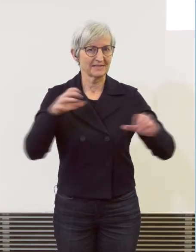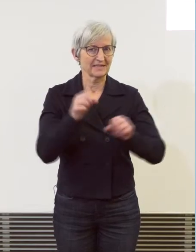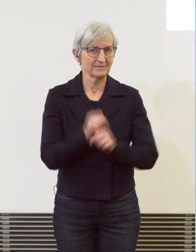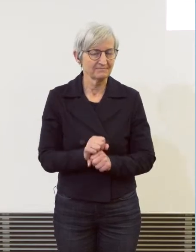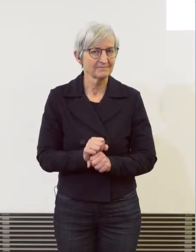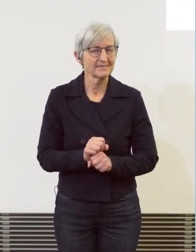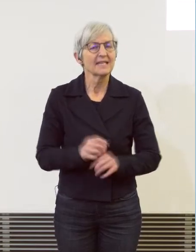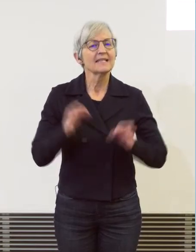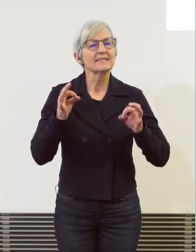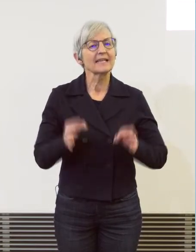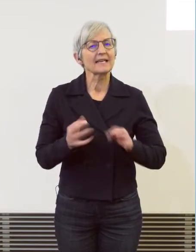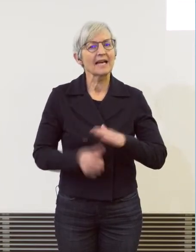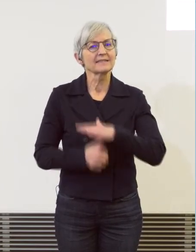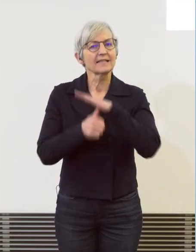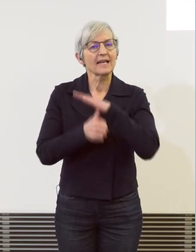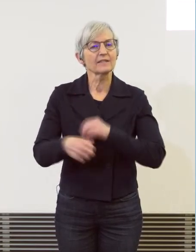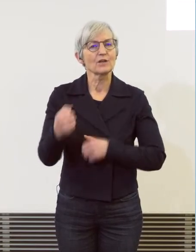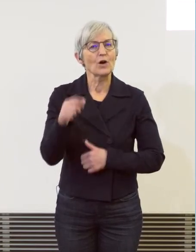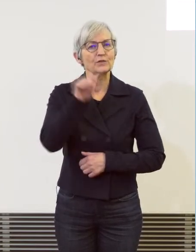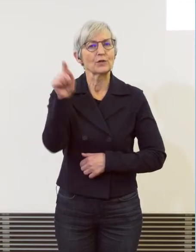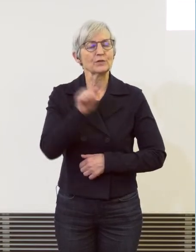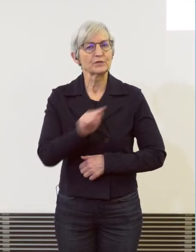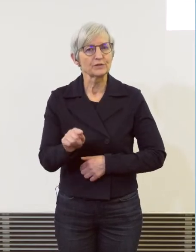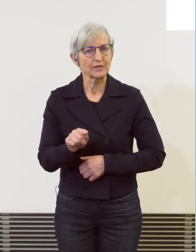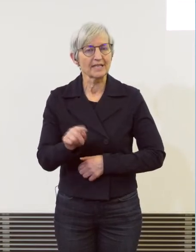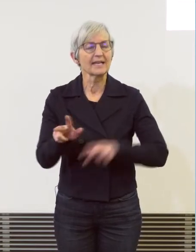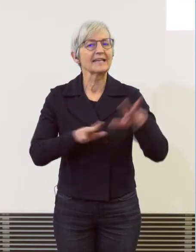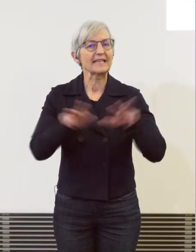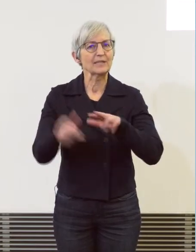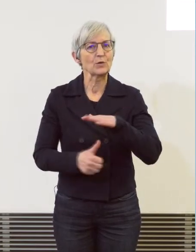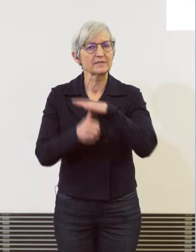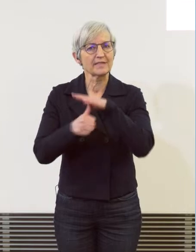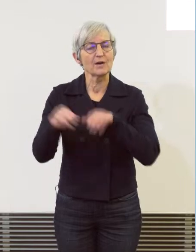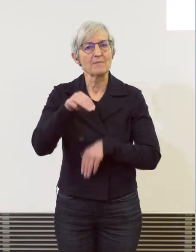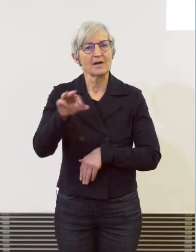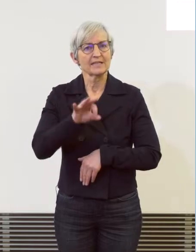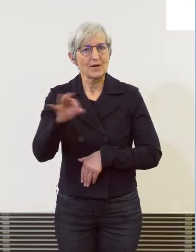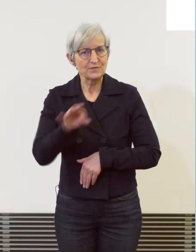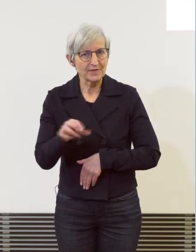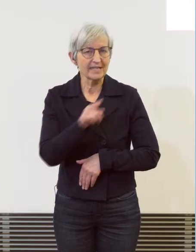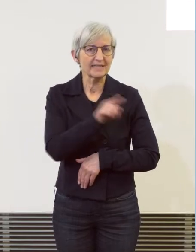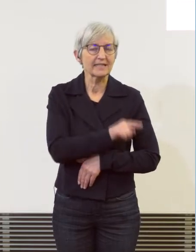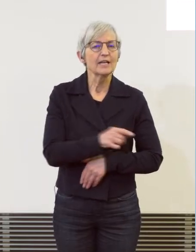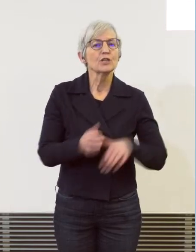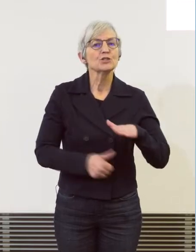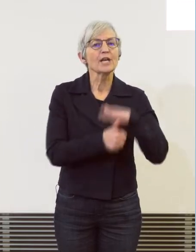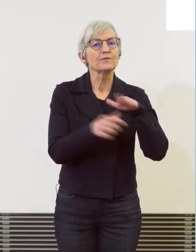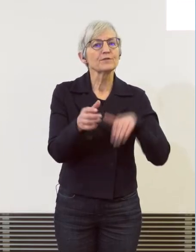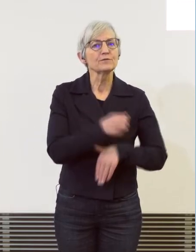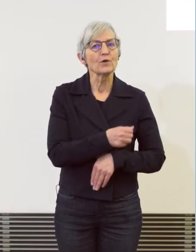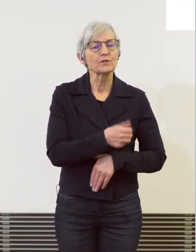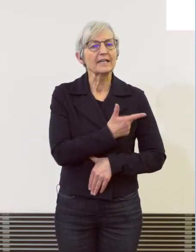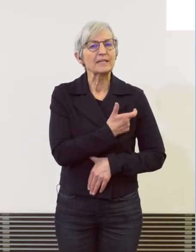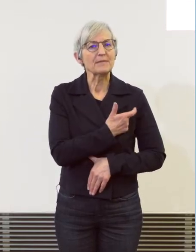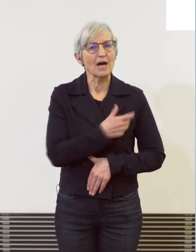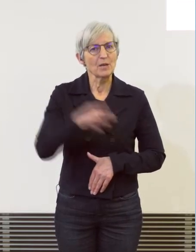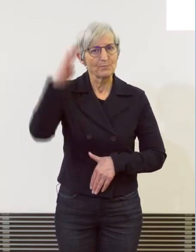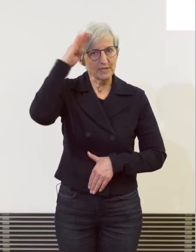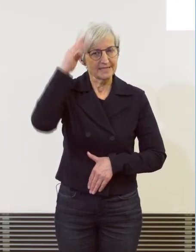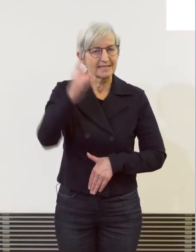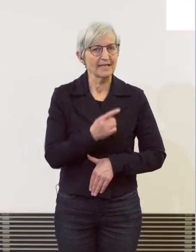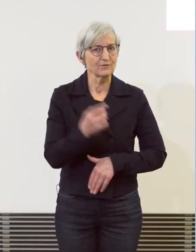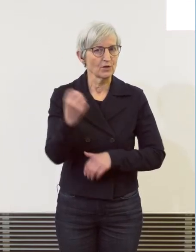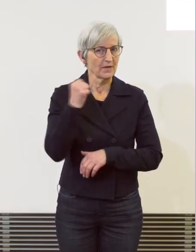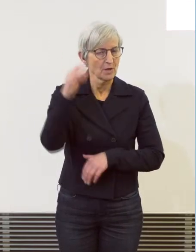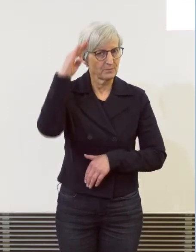den Sicherheitsdirektor des Kantons Zürich, der Regierungsrat Mario Fehr, die Chefin der Kriminalpolizei der Kantonspolizei Zürich,